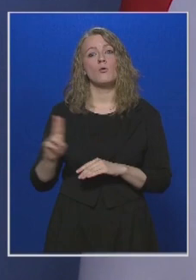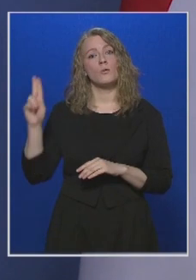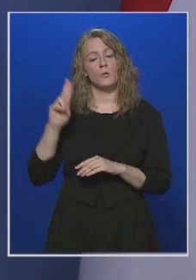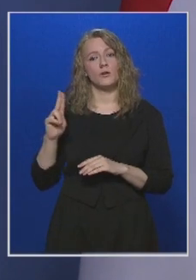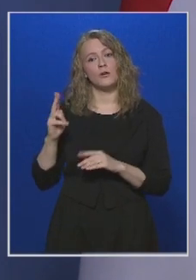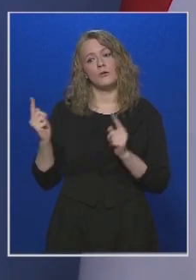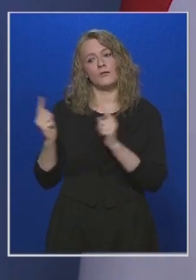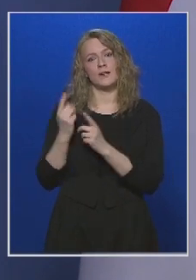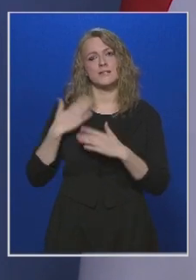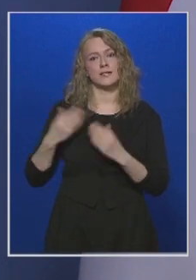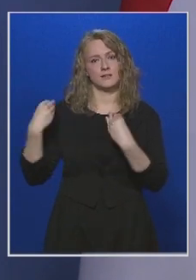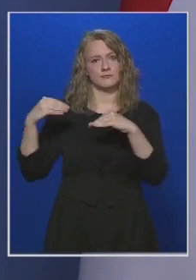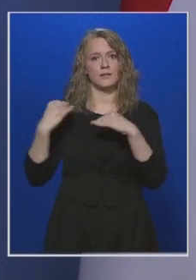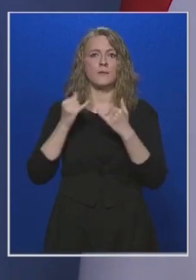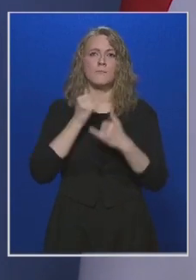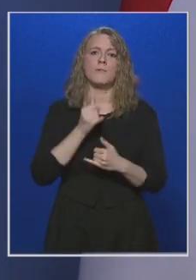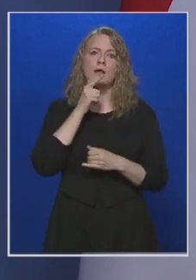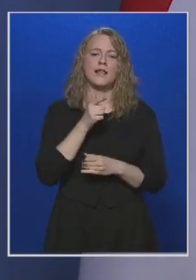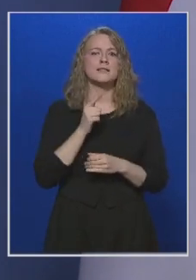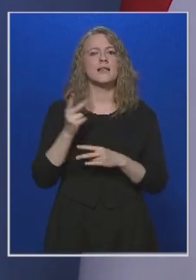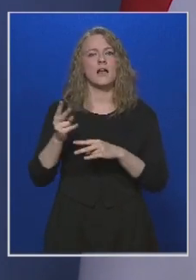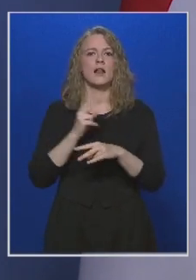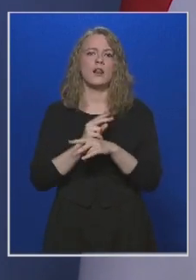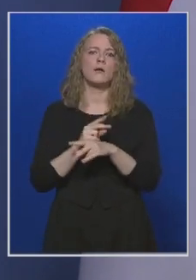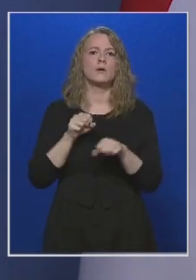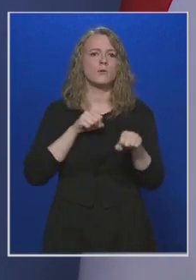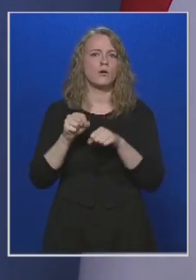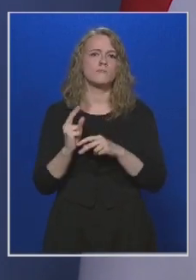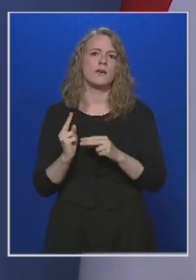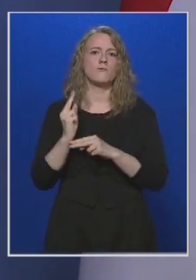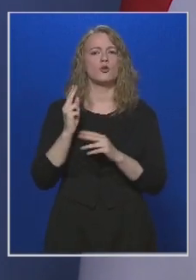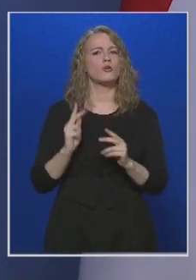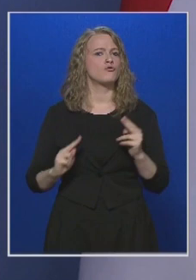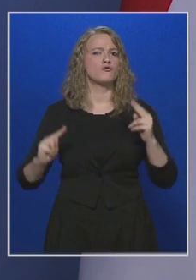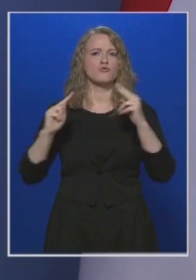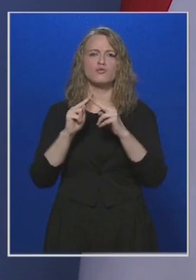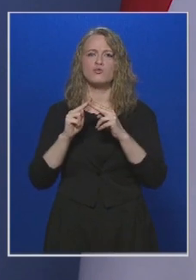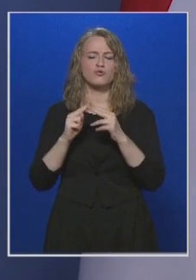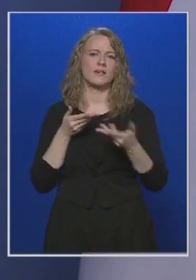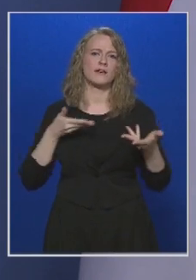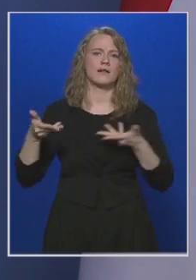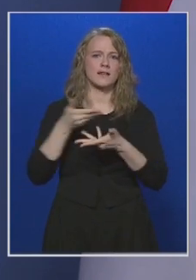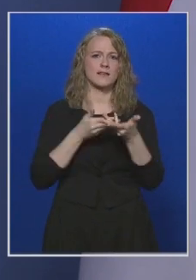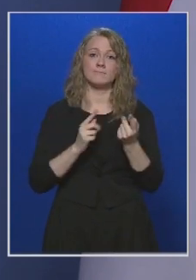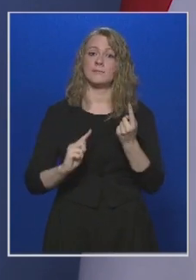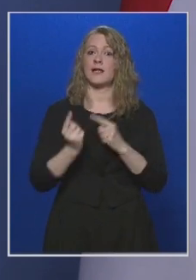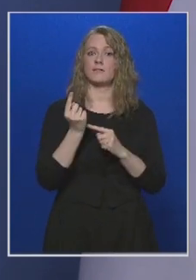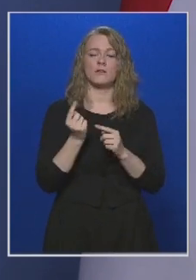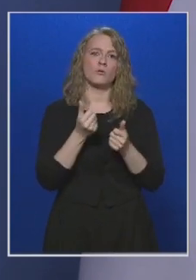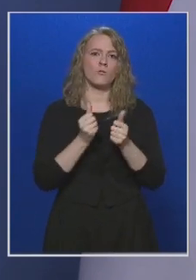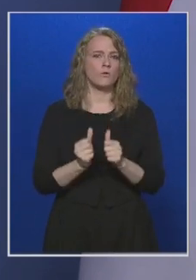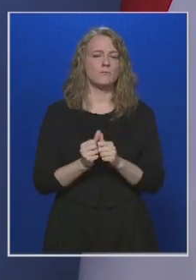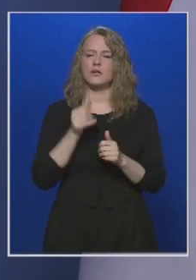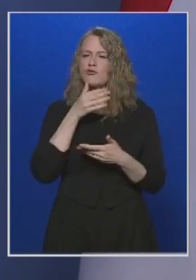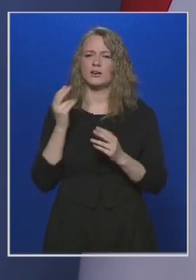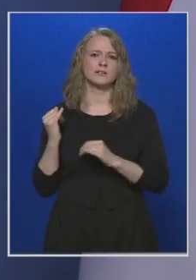tájékoztást adni. Ma lesz az állam és kormányfők csúcsérdekezlete. Ez is rendhagyó formában fog megtörténni. Senki